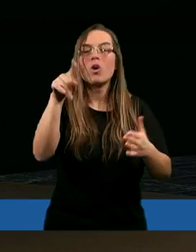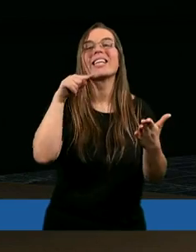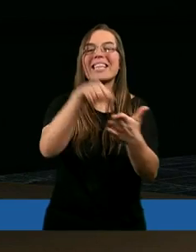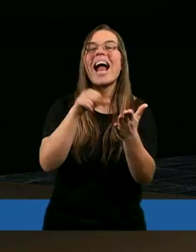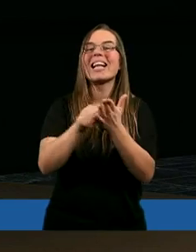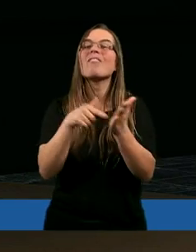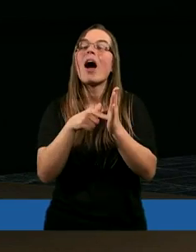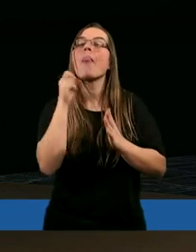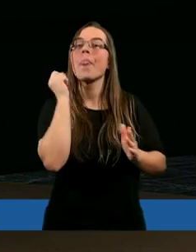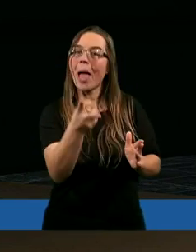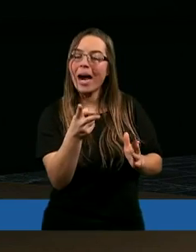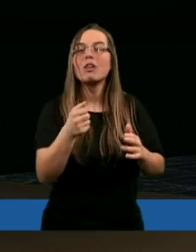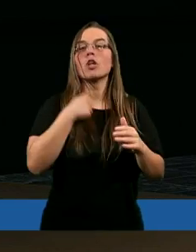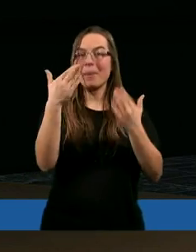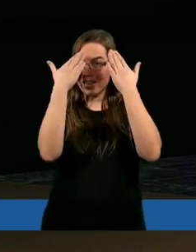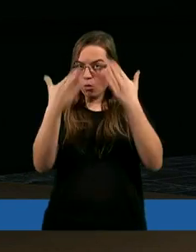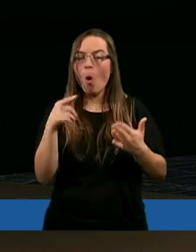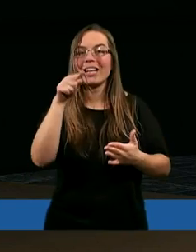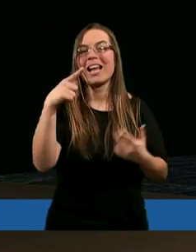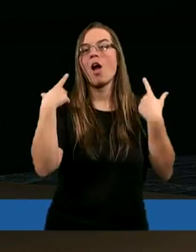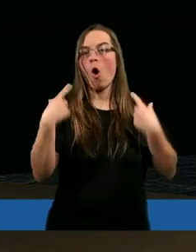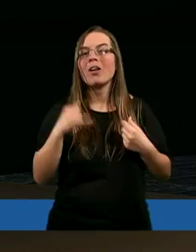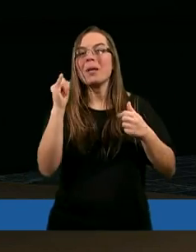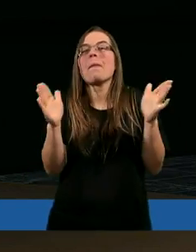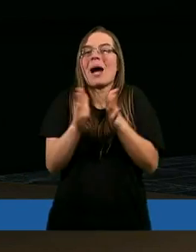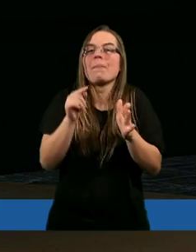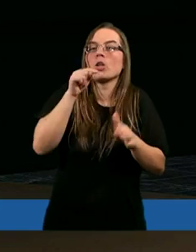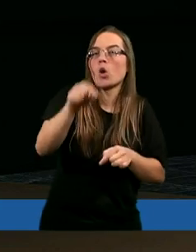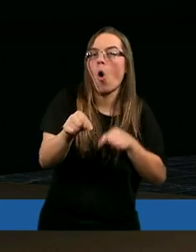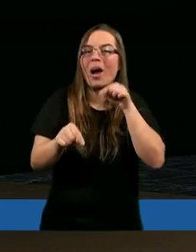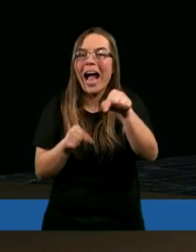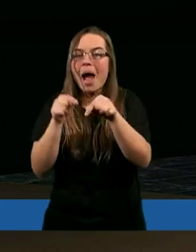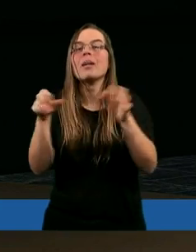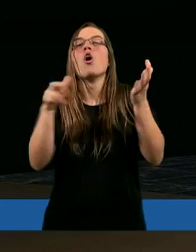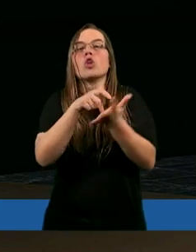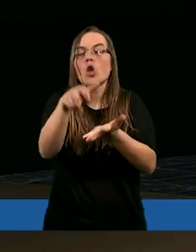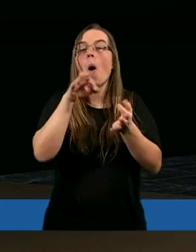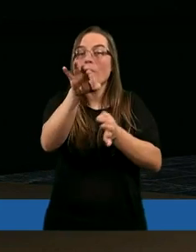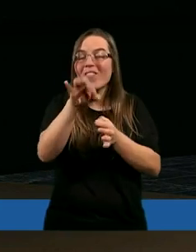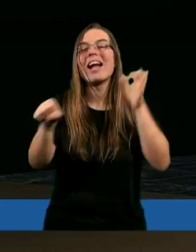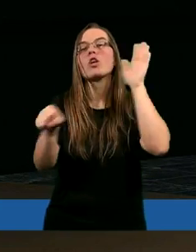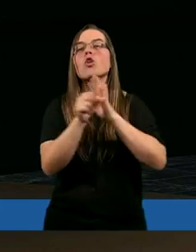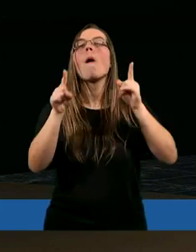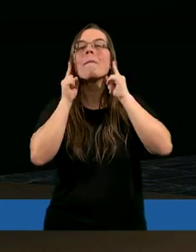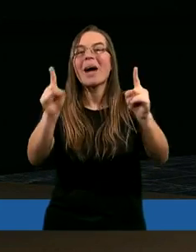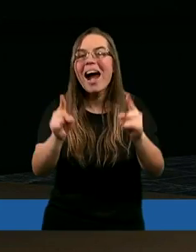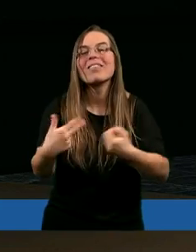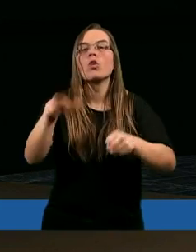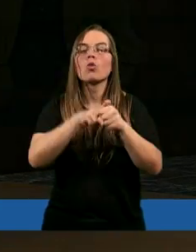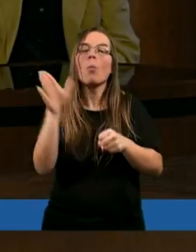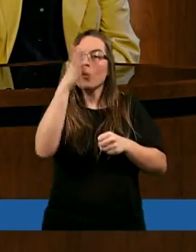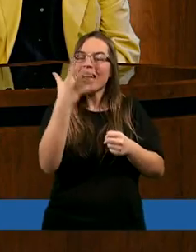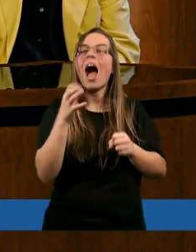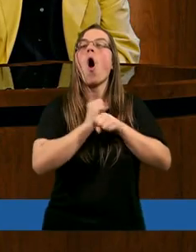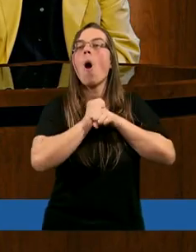taki, żeby skłonić te osoby i małymi krokami doprowadzić je do prawdy, którą Pan Bóg chce im właśnie objawić.